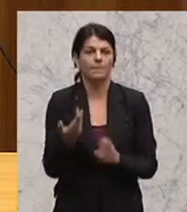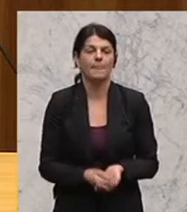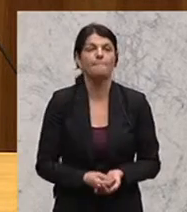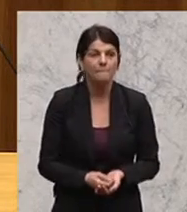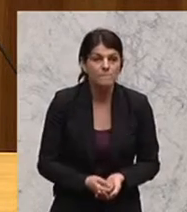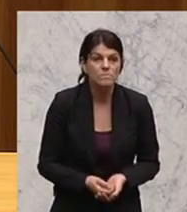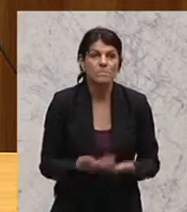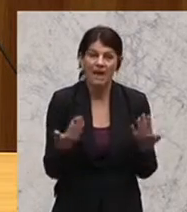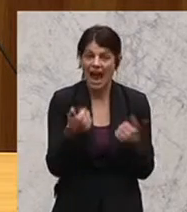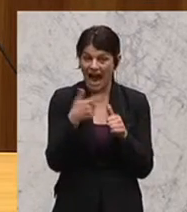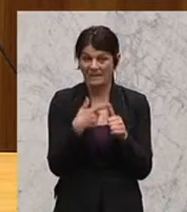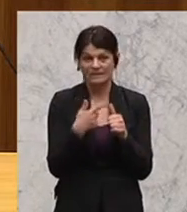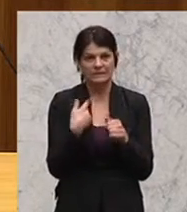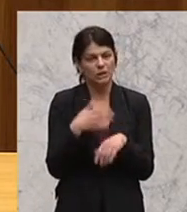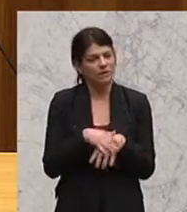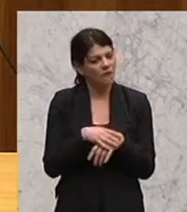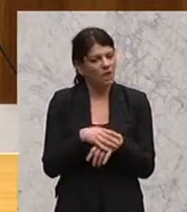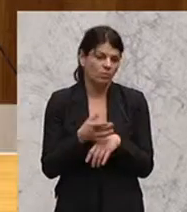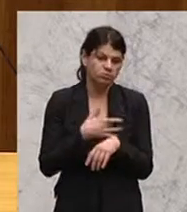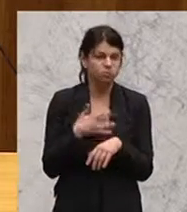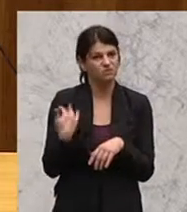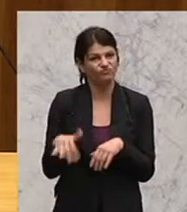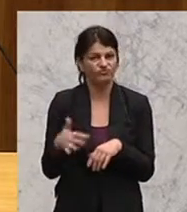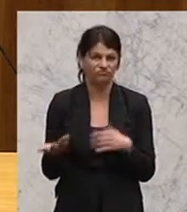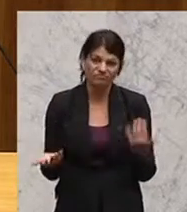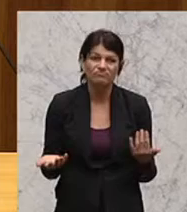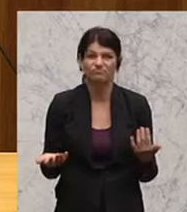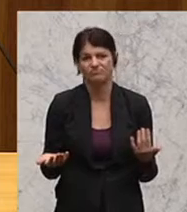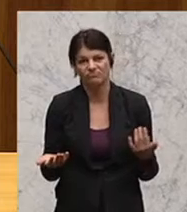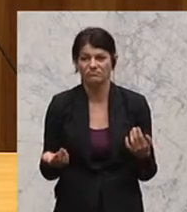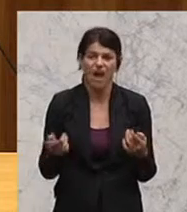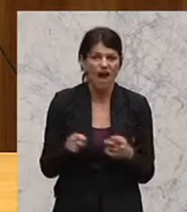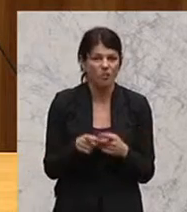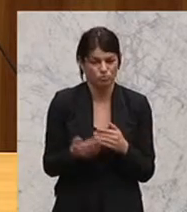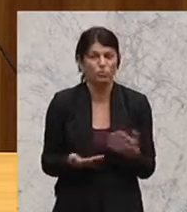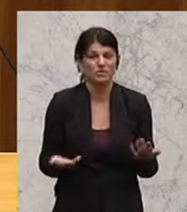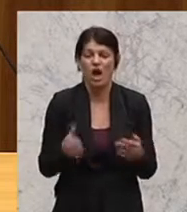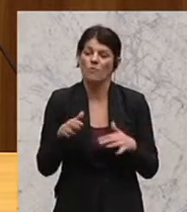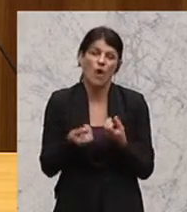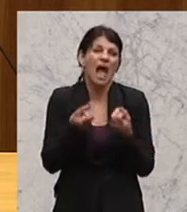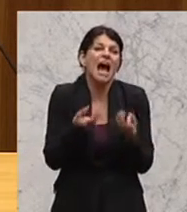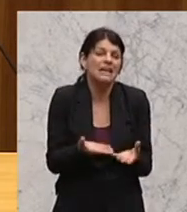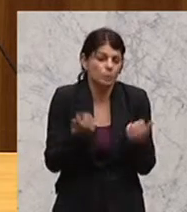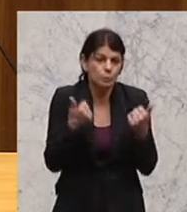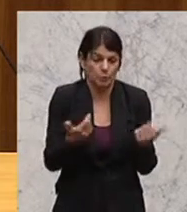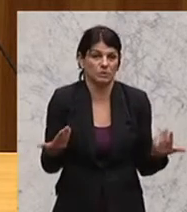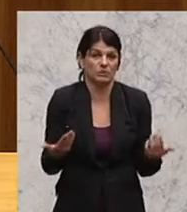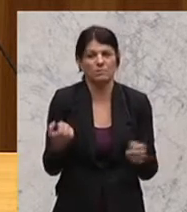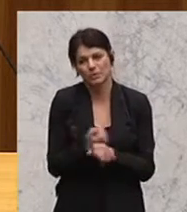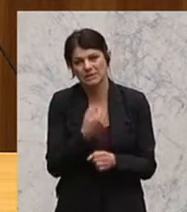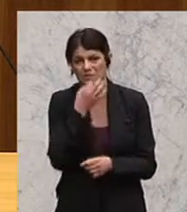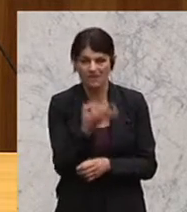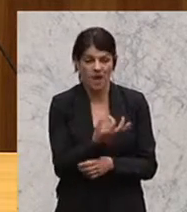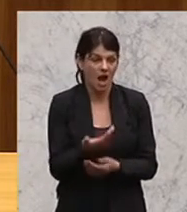Eines, das sehe ich ein bisschen als Wermutstropfen, sozusagen auch am Ende, obwohl wir ein gutes Ergebnis zusammengebracht haben, das ist die Frage,